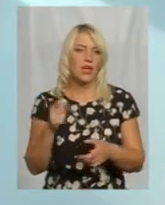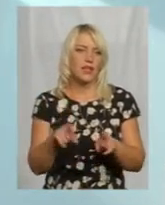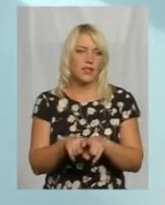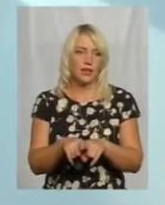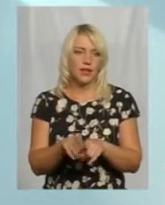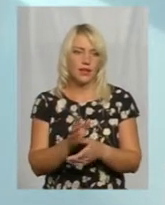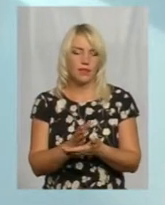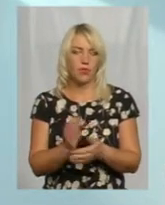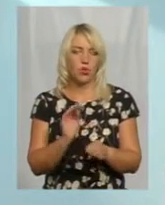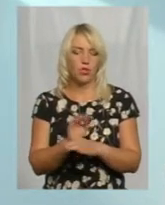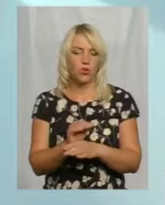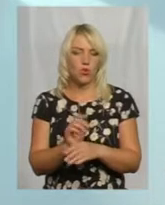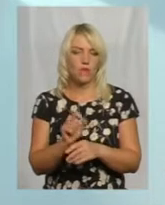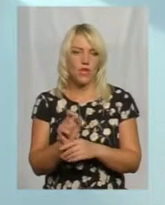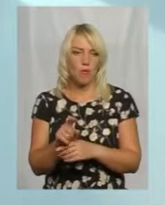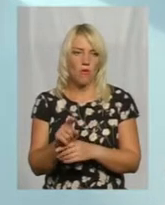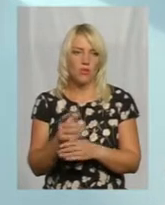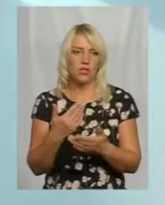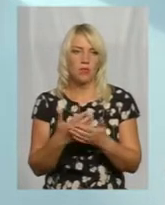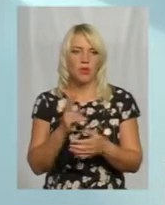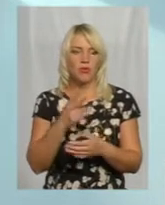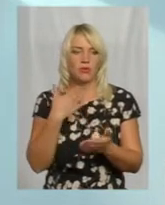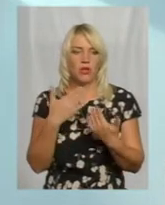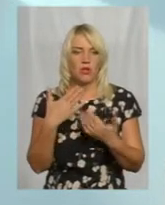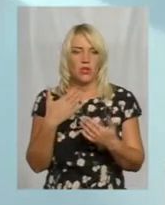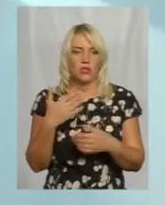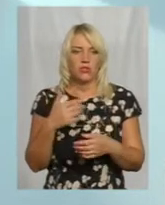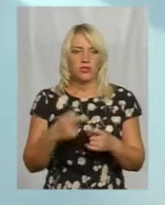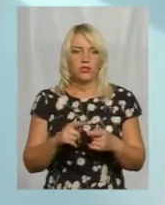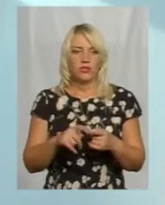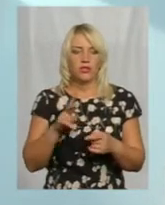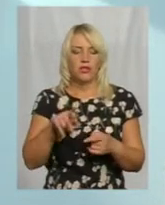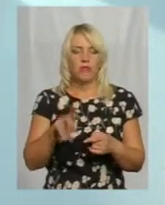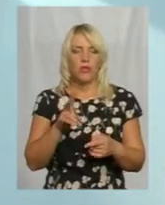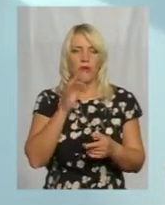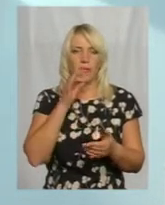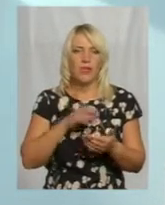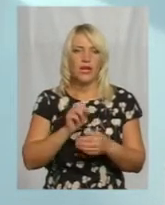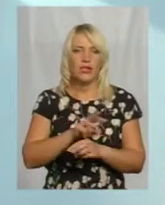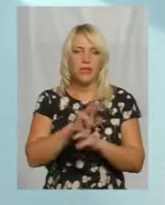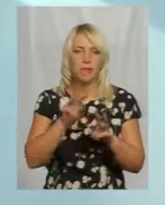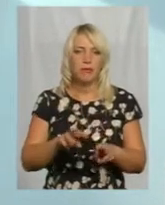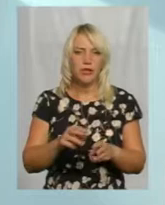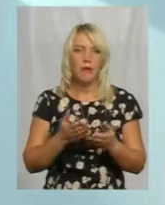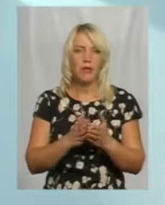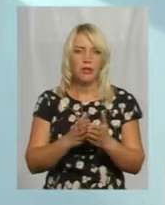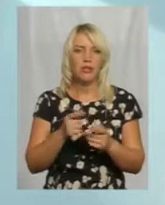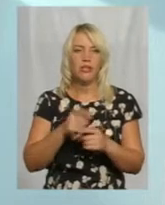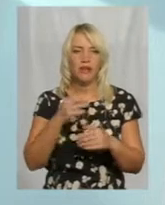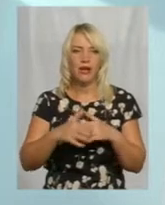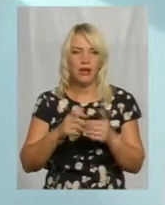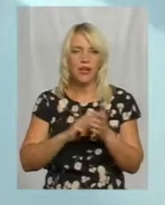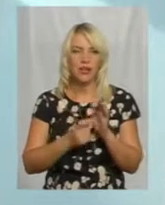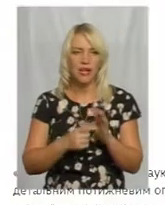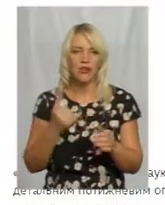Є додаткове замовлення, ось, наприклад, спілкуючись із тим, хто відповідає за забезпеченість підручниками, на середній класі